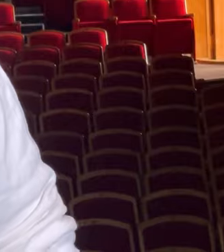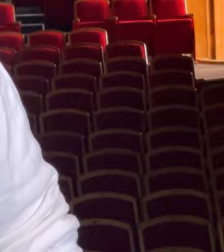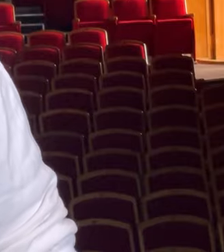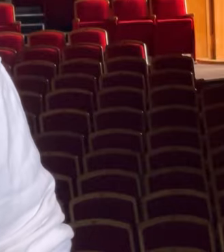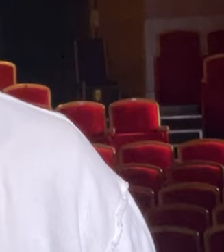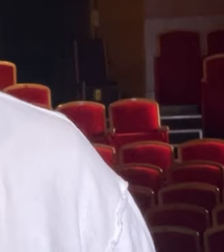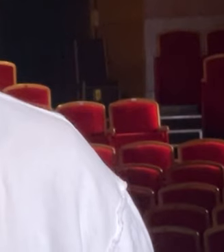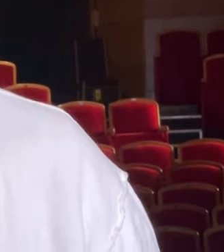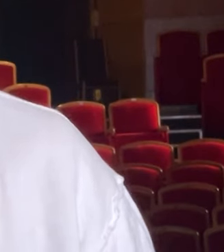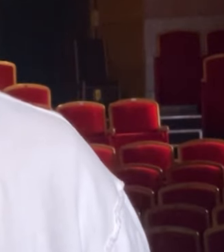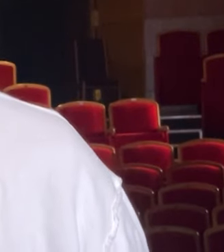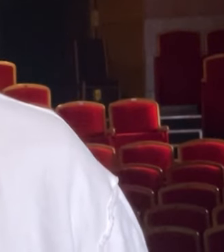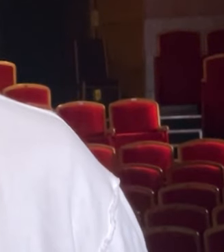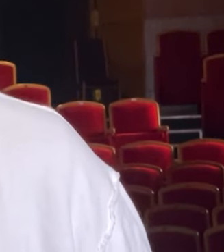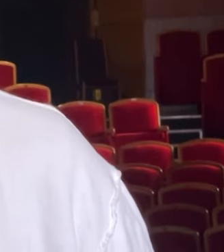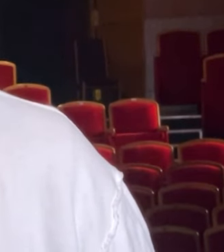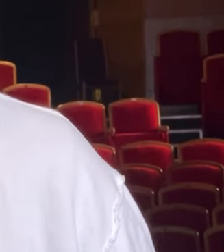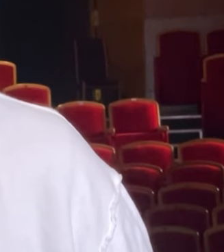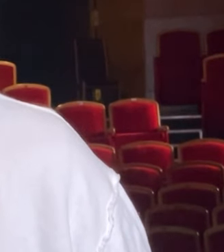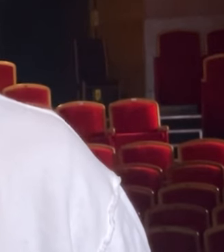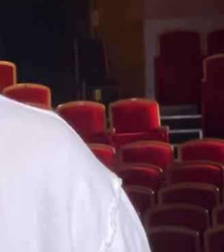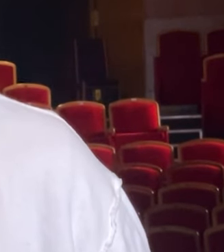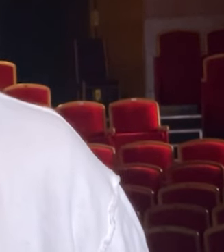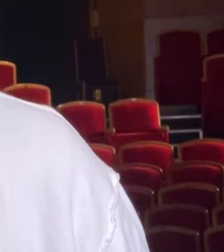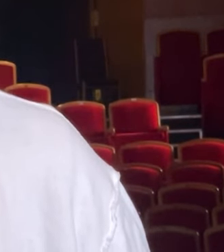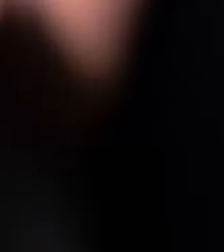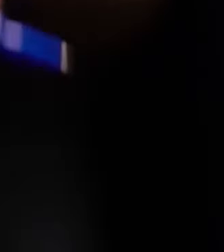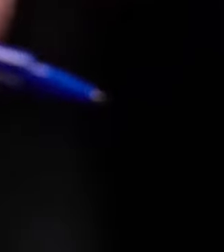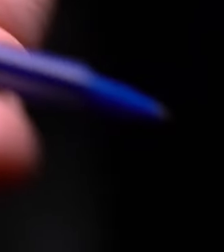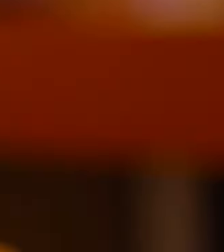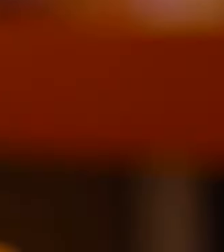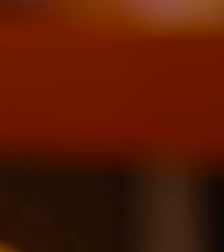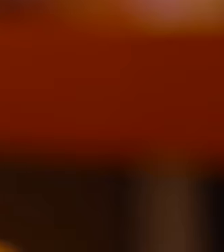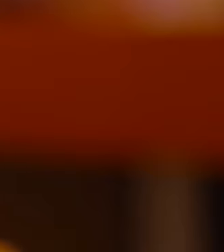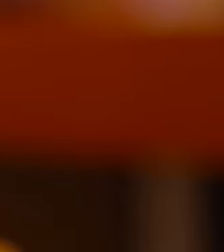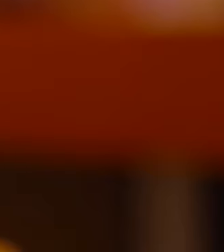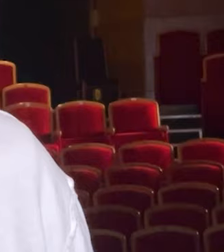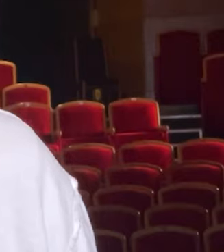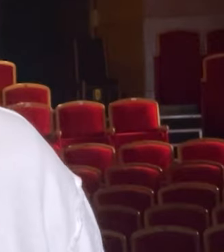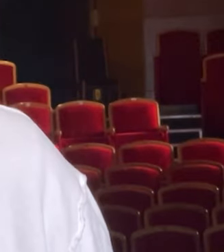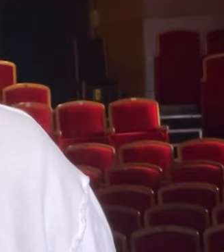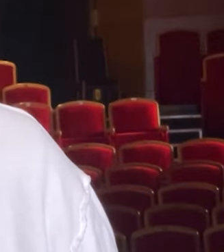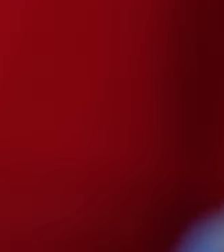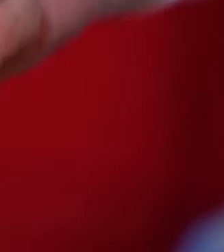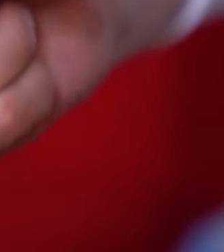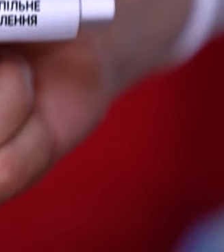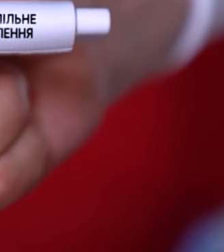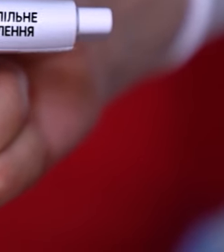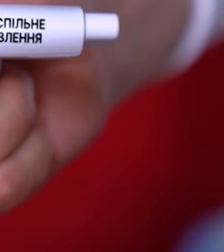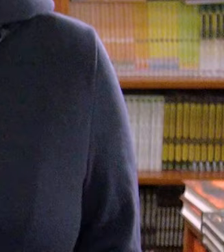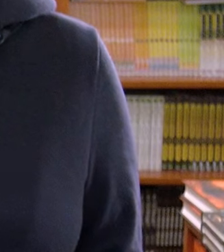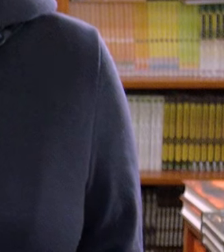театральний режисер. Саме моїм голосом цього року буде звучати радіодиктант Національної Єдності. Пишемо разом.